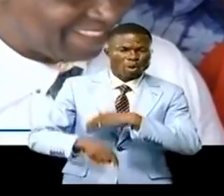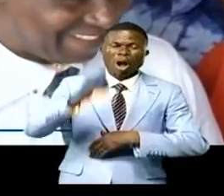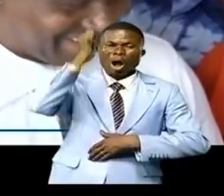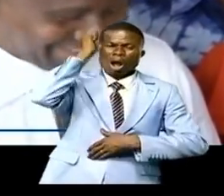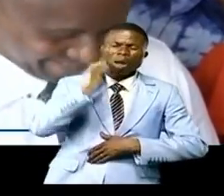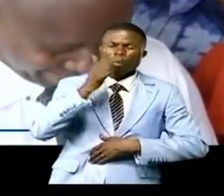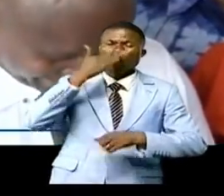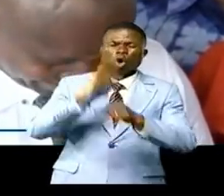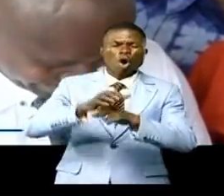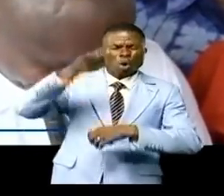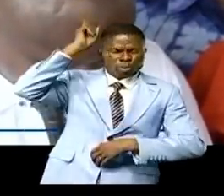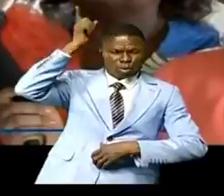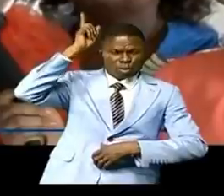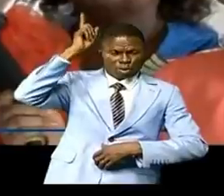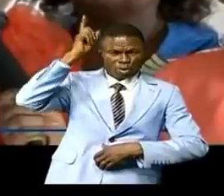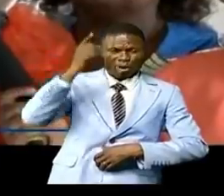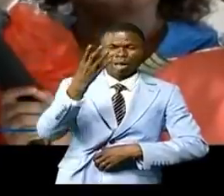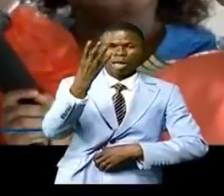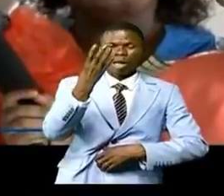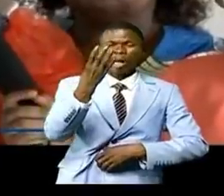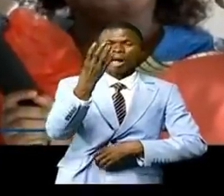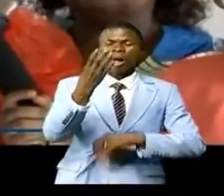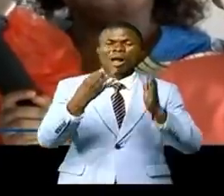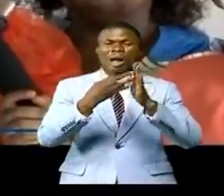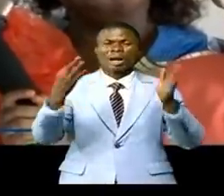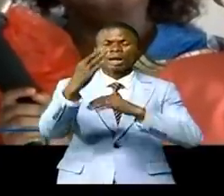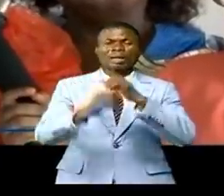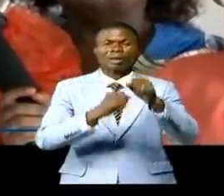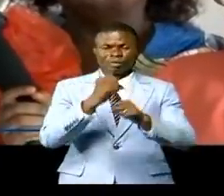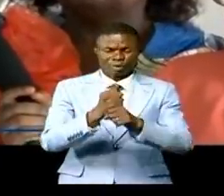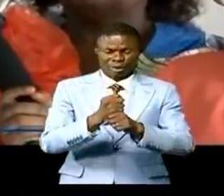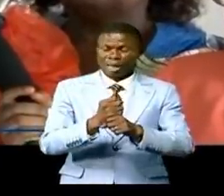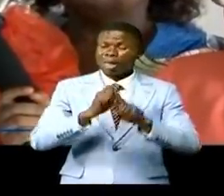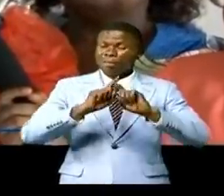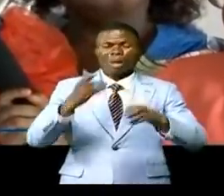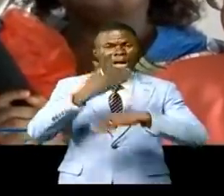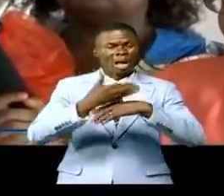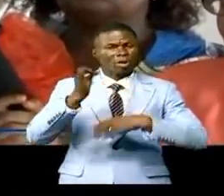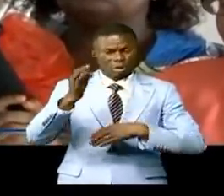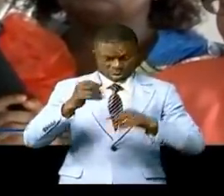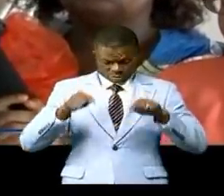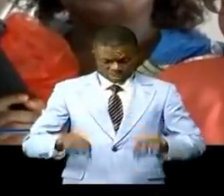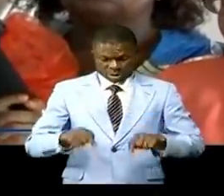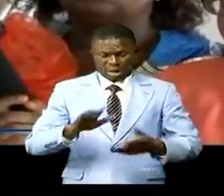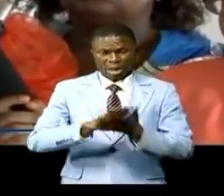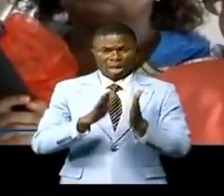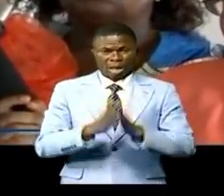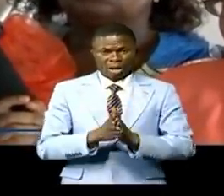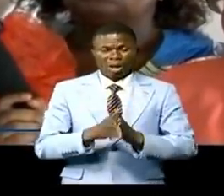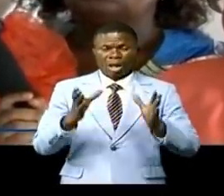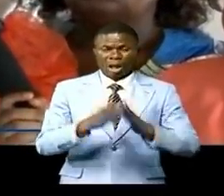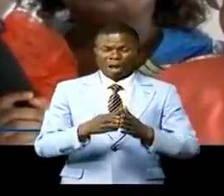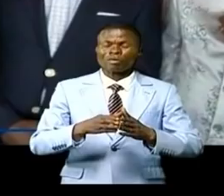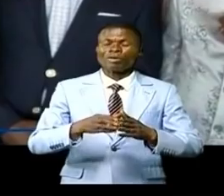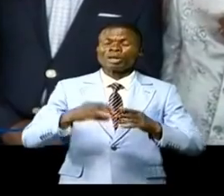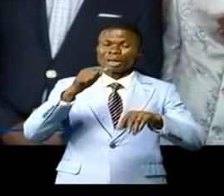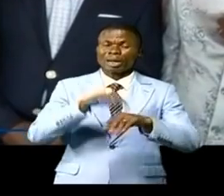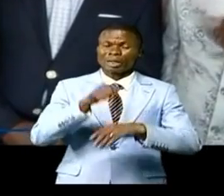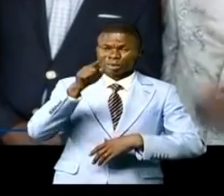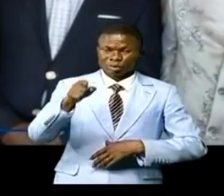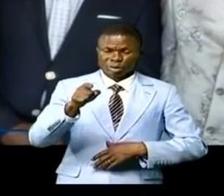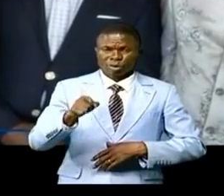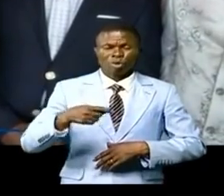promis depuis plus de 80 ans mais qui enfin sera construit sous votre règne en effet